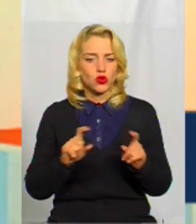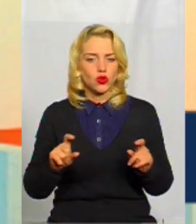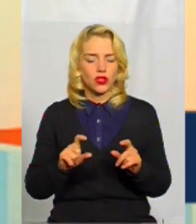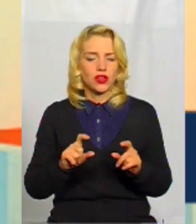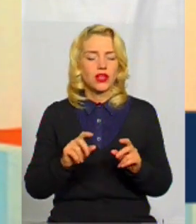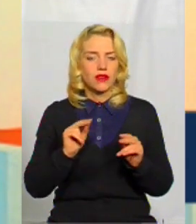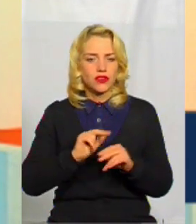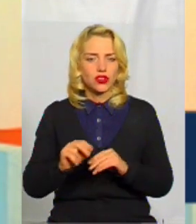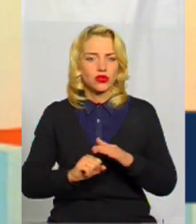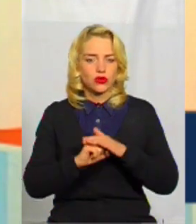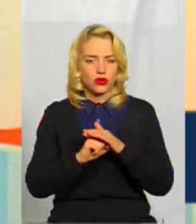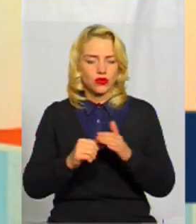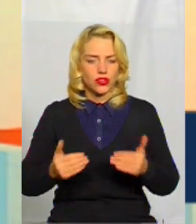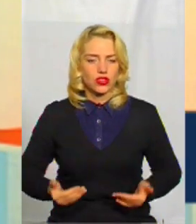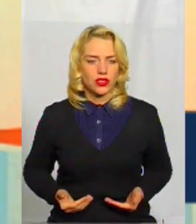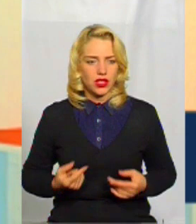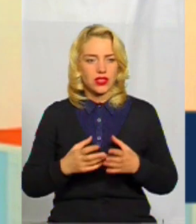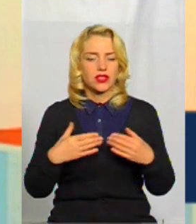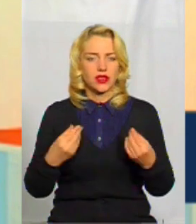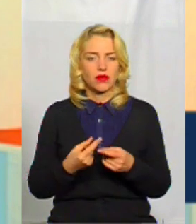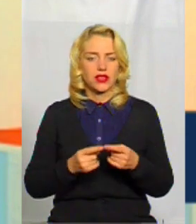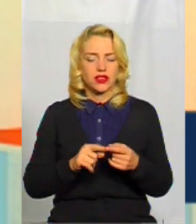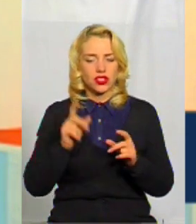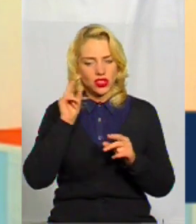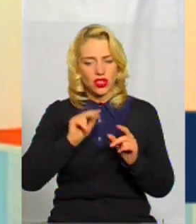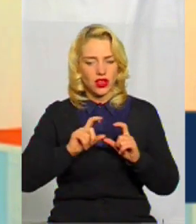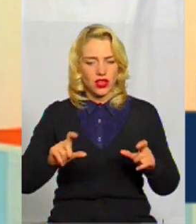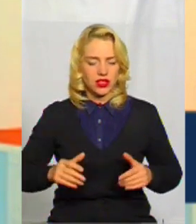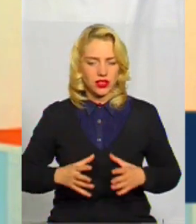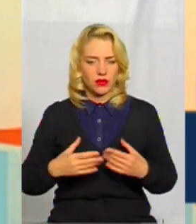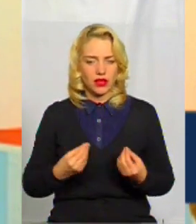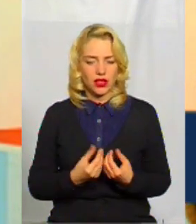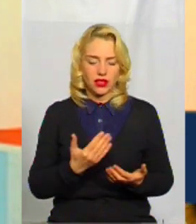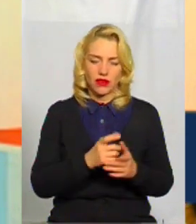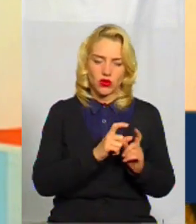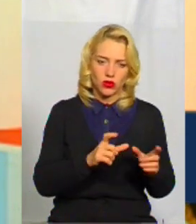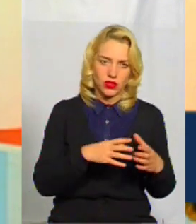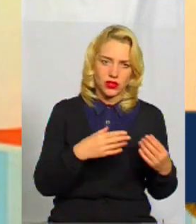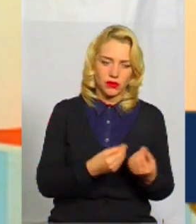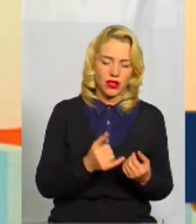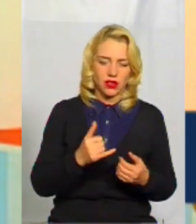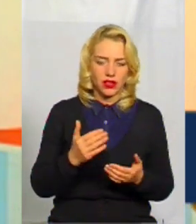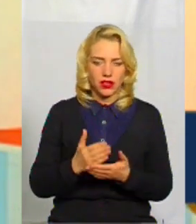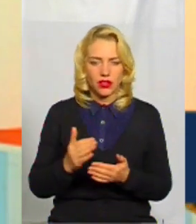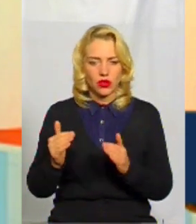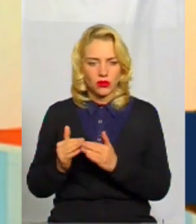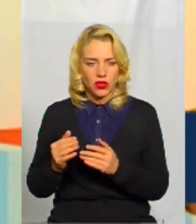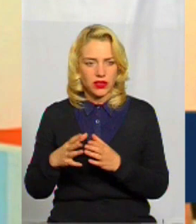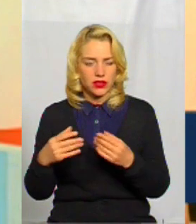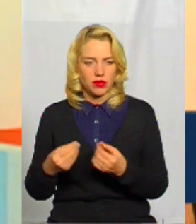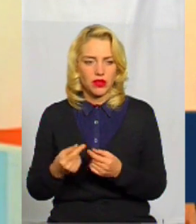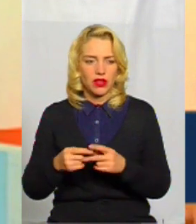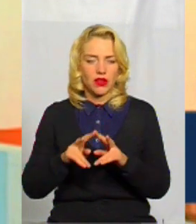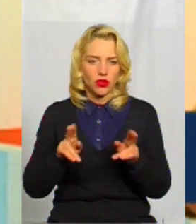вчить основ життя. Це ж не тільки. Це сім'я, шкільна сім'я. Тобто сім'я вдома і сім'я в школі в однаковій